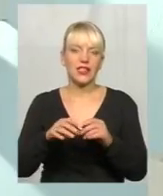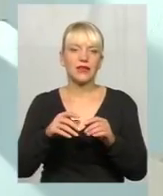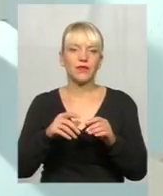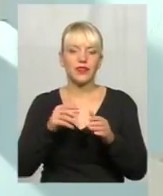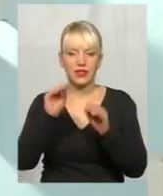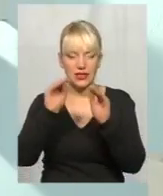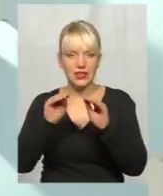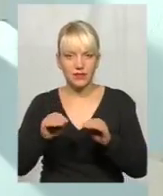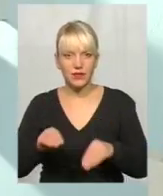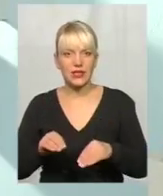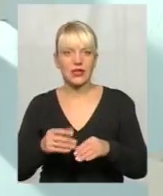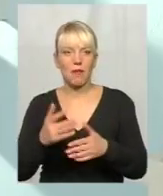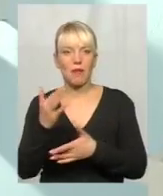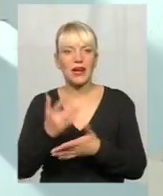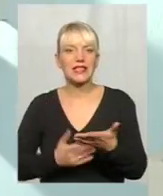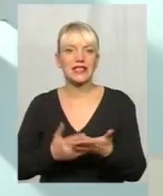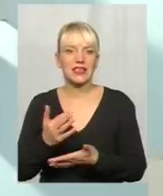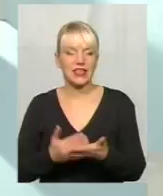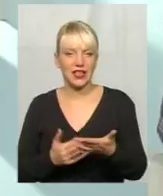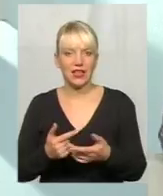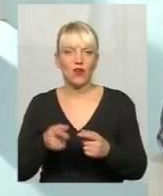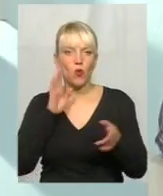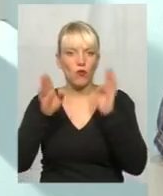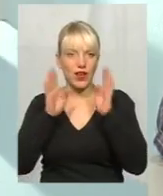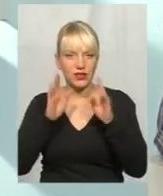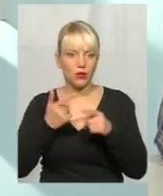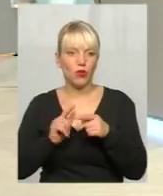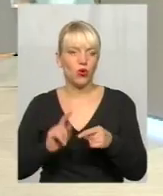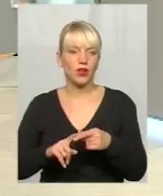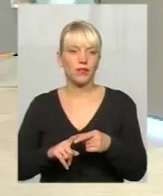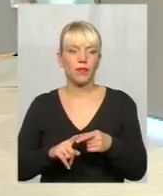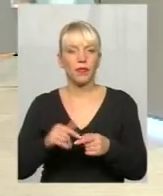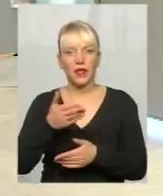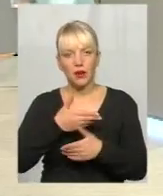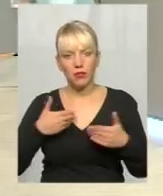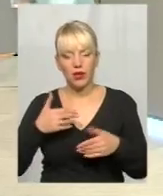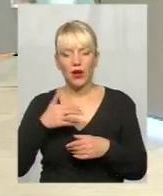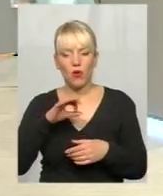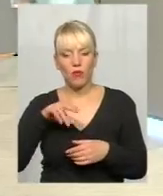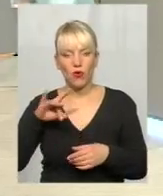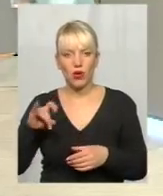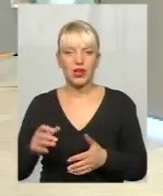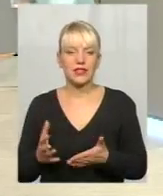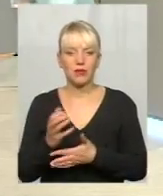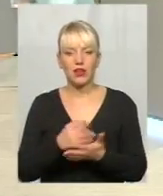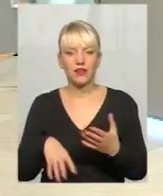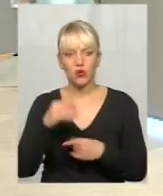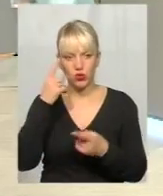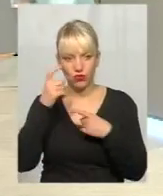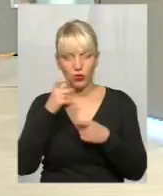оприлюднив, так? Виходить, що так, але... була дістатлива. Навіть от ми, як опора, ми збирали всю інформацію, ми їздили